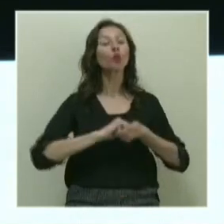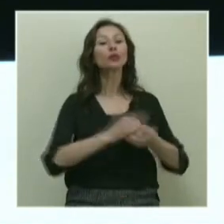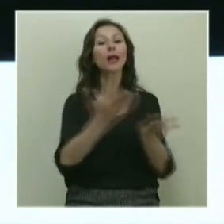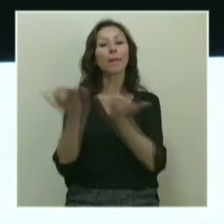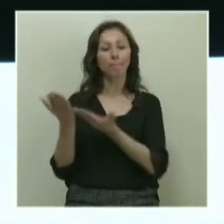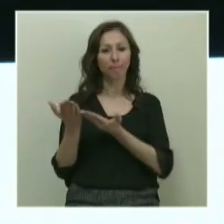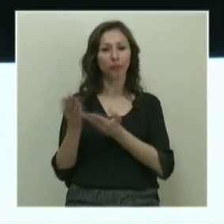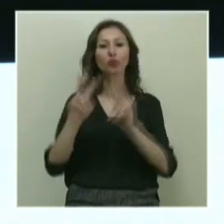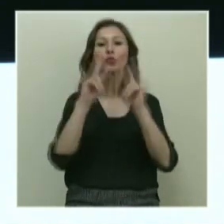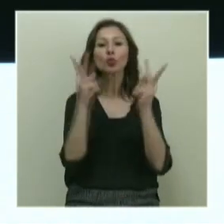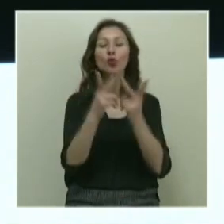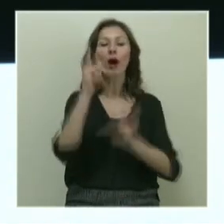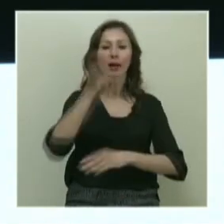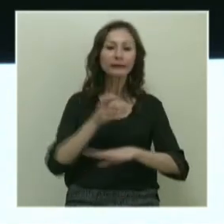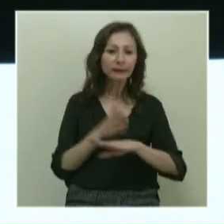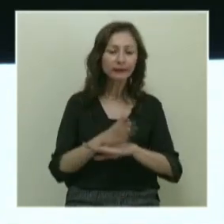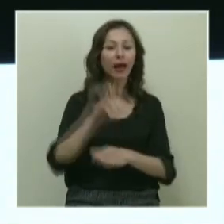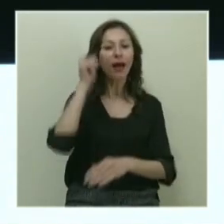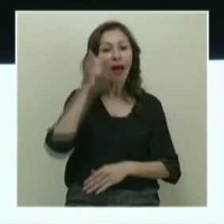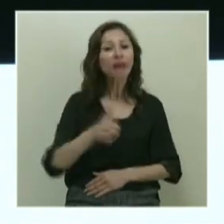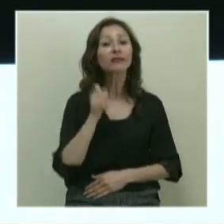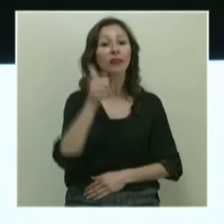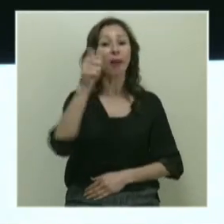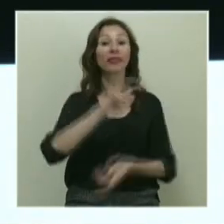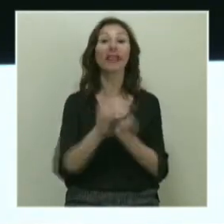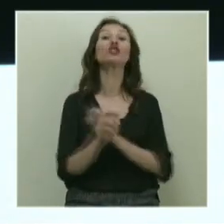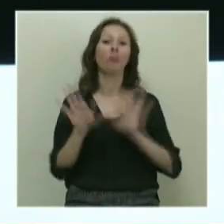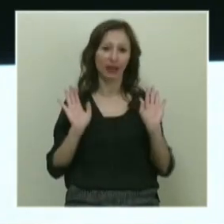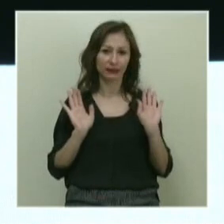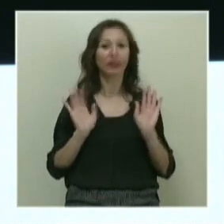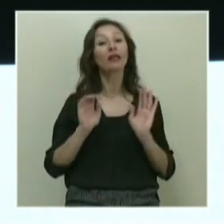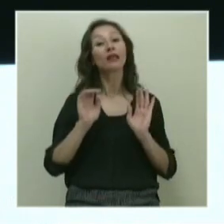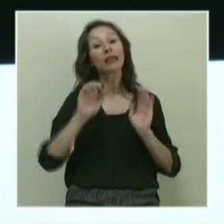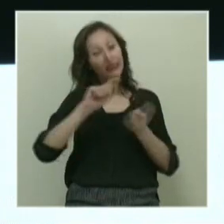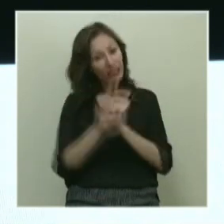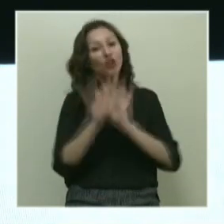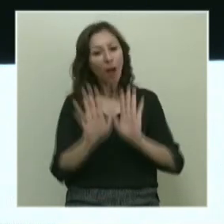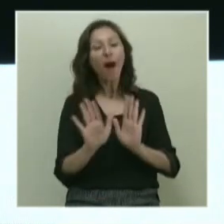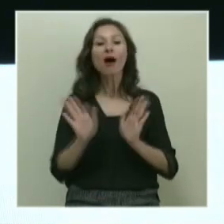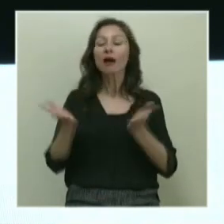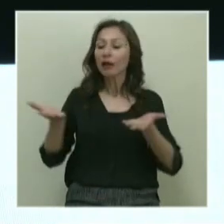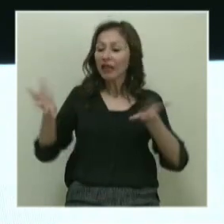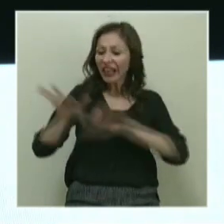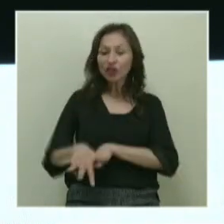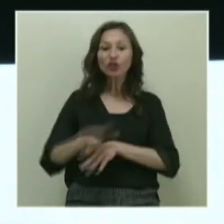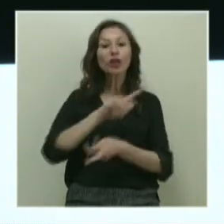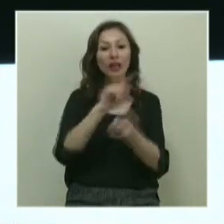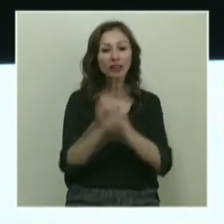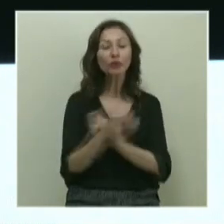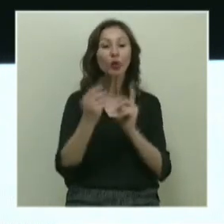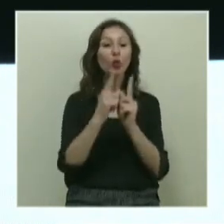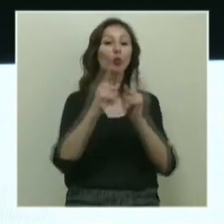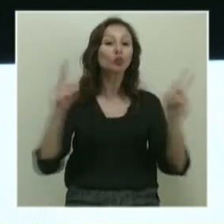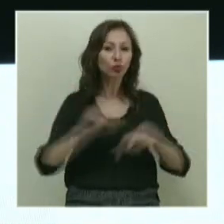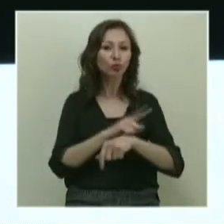dünya aslında her zaman değişmez. Her zaman değişir ama yıkıcı değişimler uzun süreler